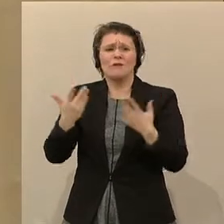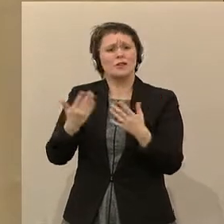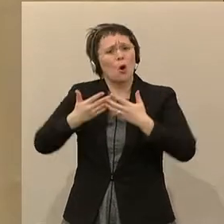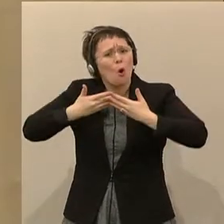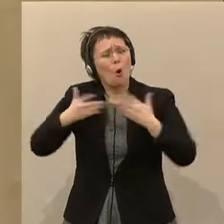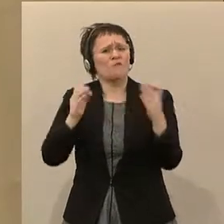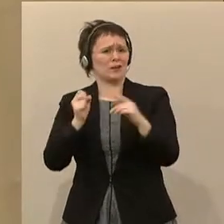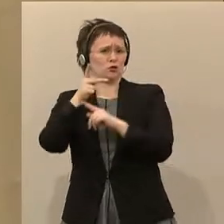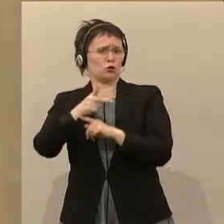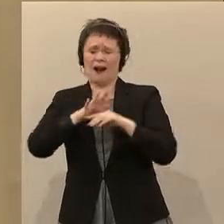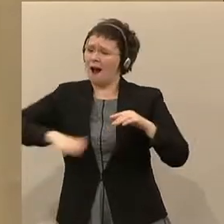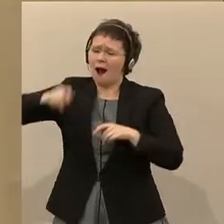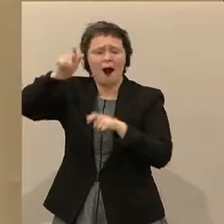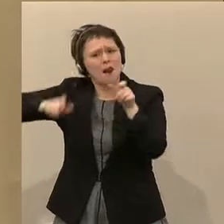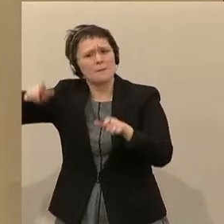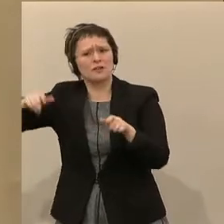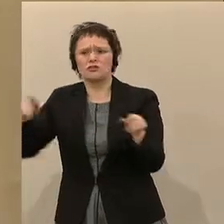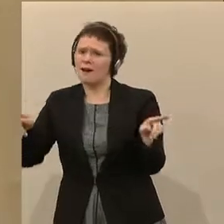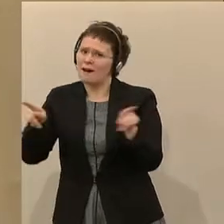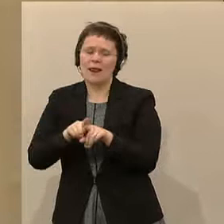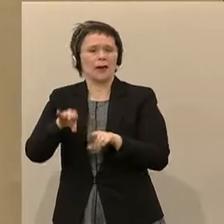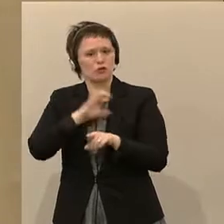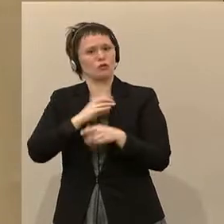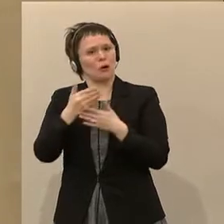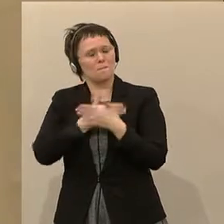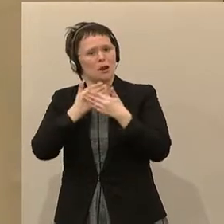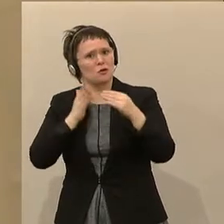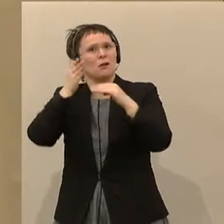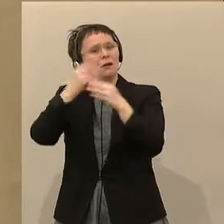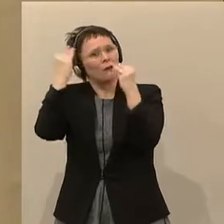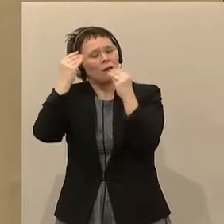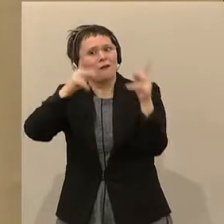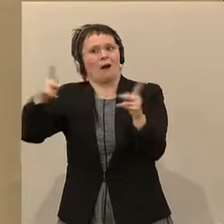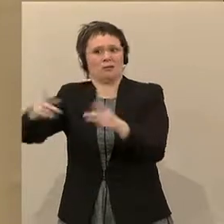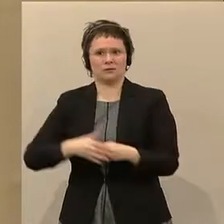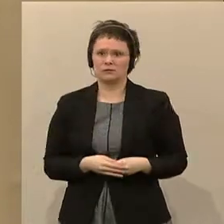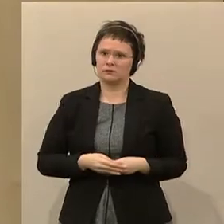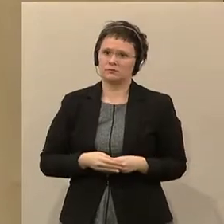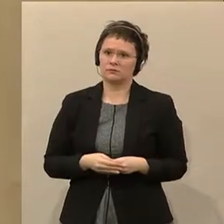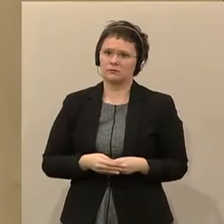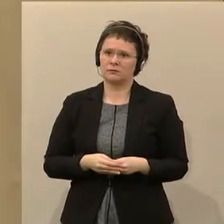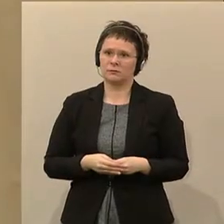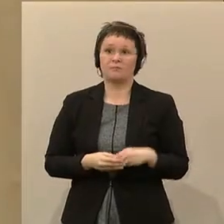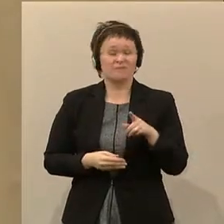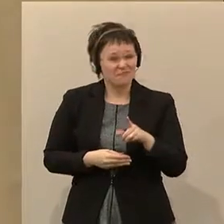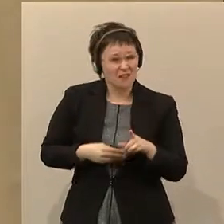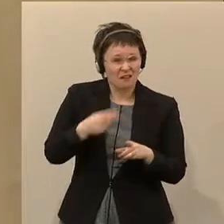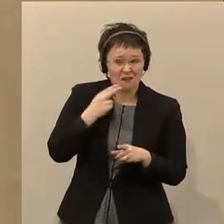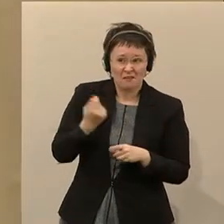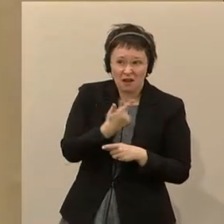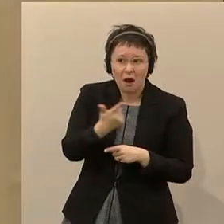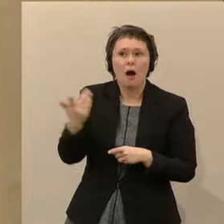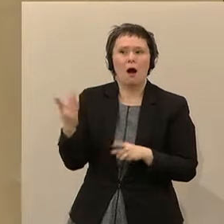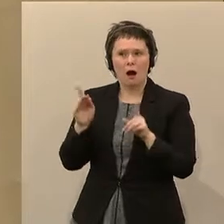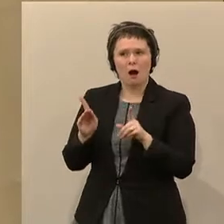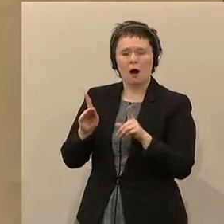Menschen gleichermaßen die Chancen auf Bildung ermöglicht. Wer hier eine künstliche Schikane einzieht und